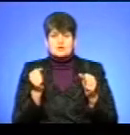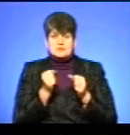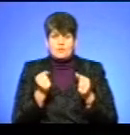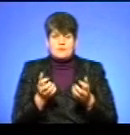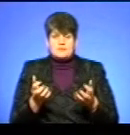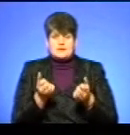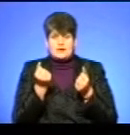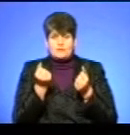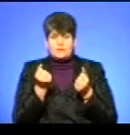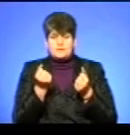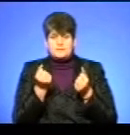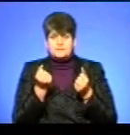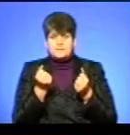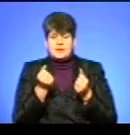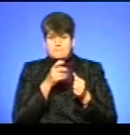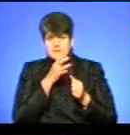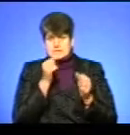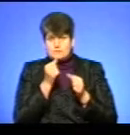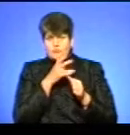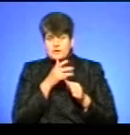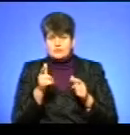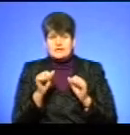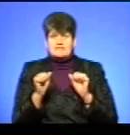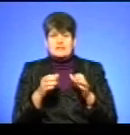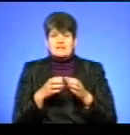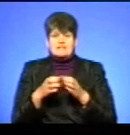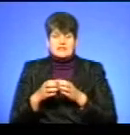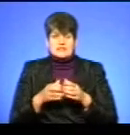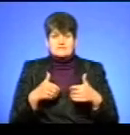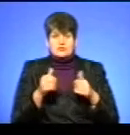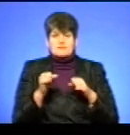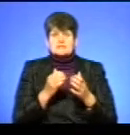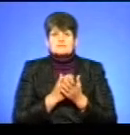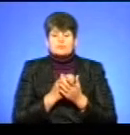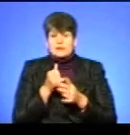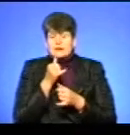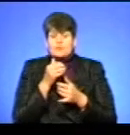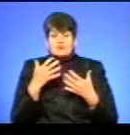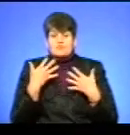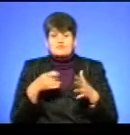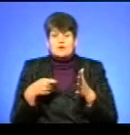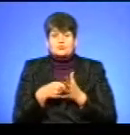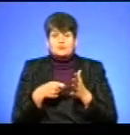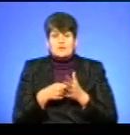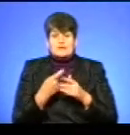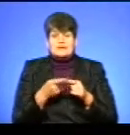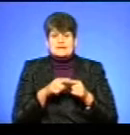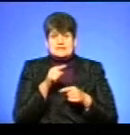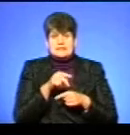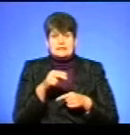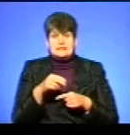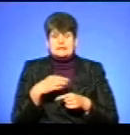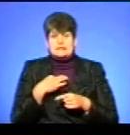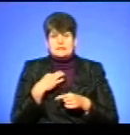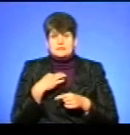до проходження осінньо-зимового періоду, керівники філії звернулися до керівництва служби, сказали, ми не можемо вже кормити цих дармоїдів, тому що в